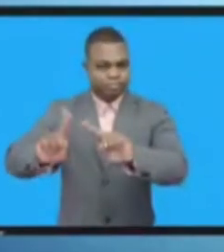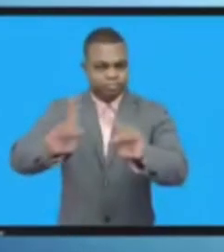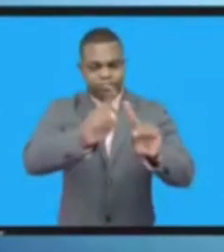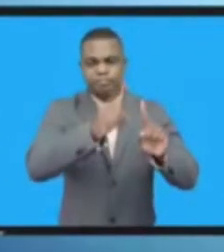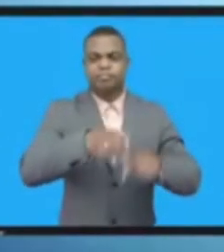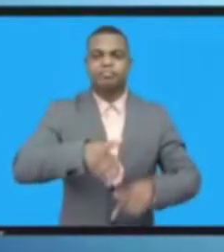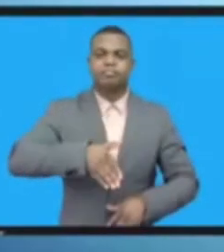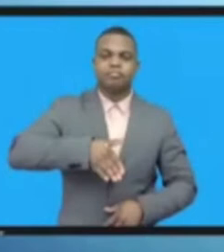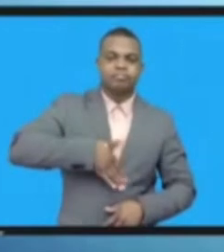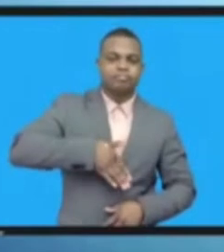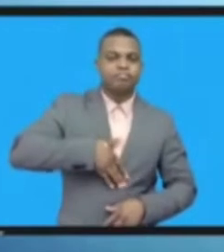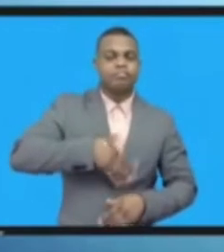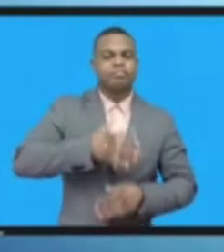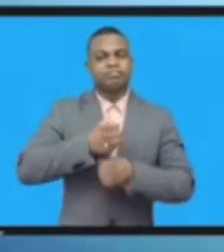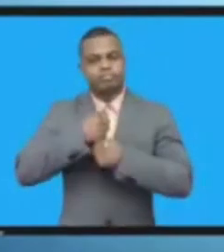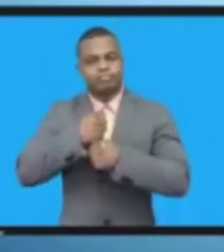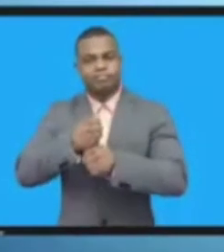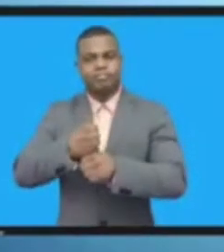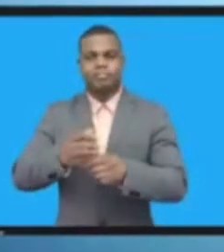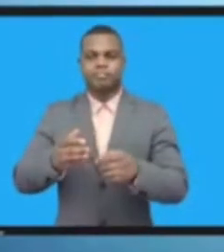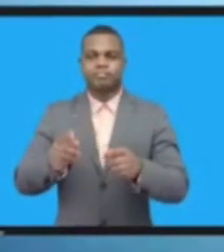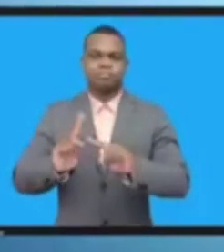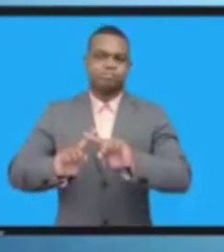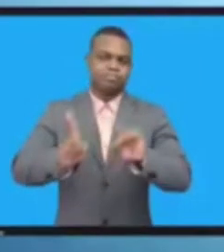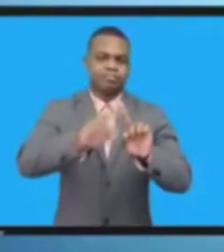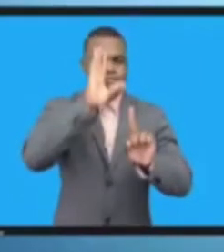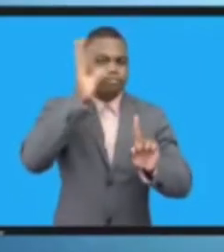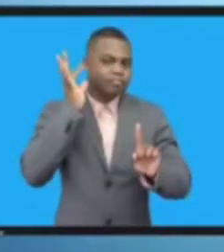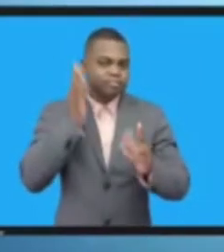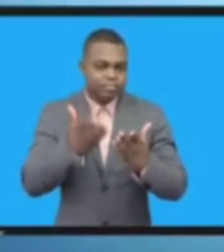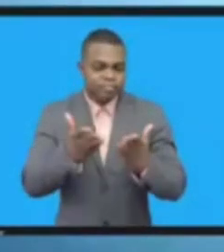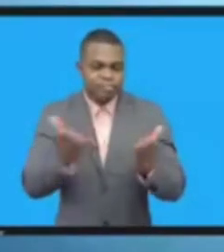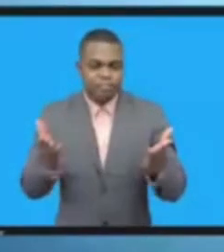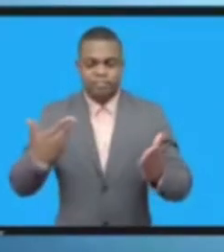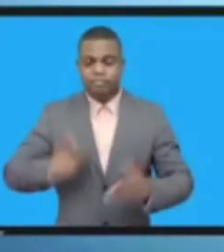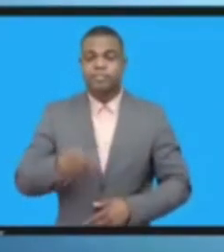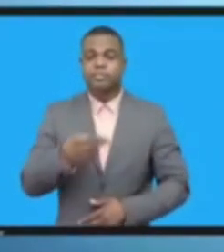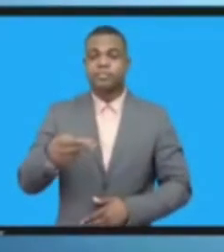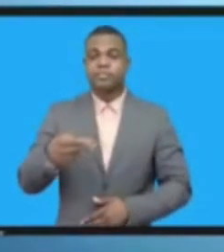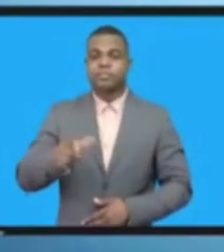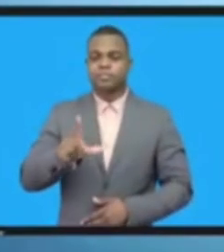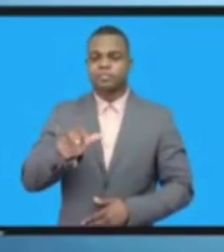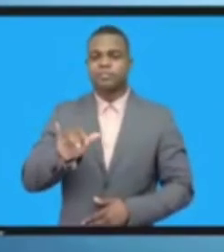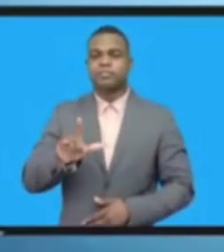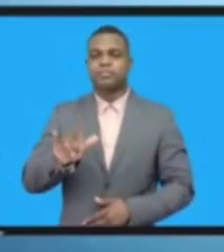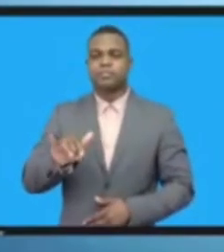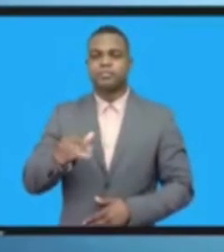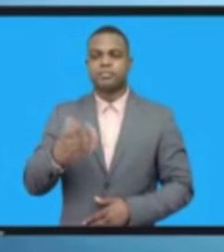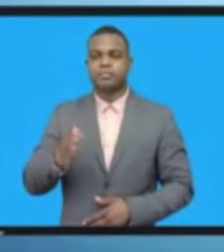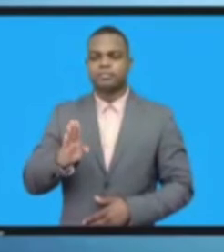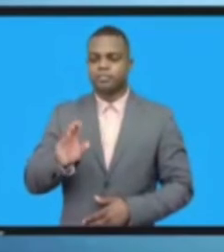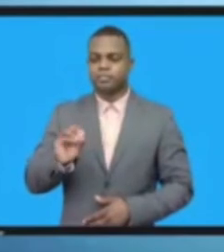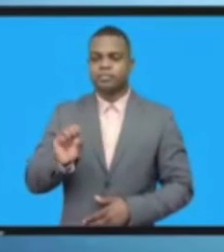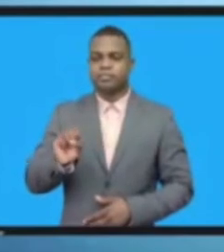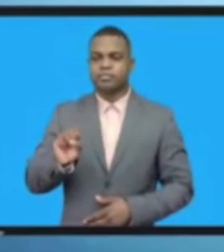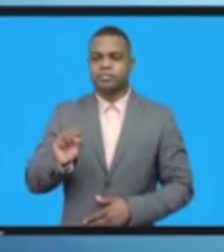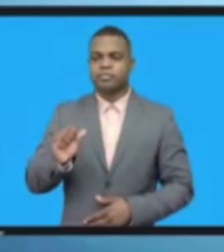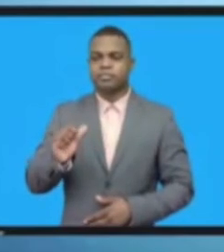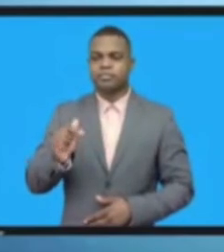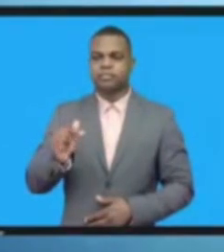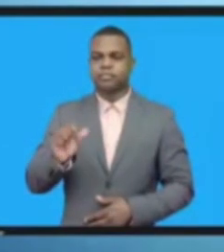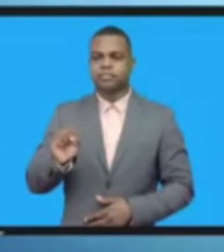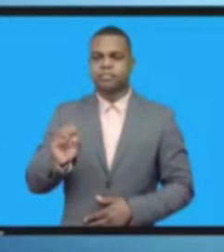اسمي لي بوسين وإنني أنصق المنتدى الإنترنت في غانا أمثل اليوم الشباب وصوت